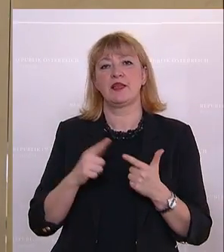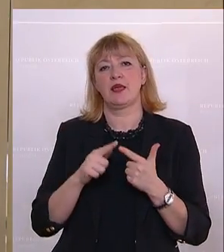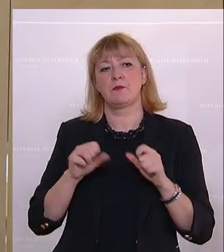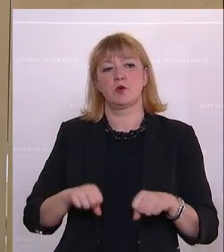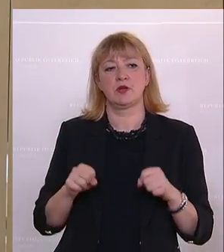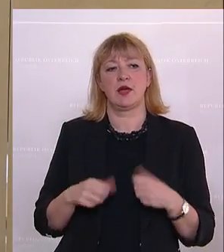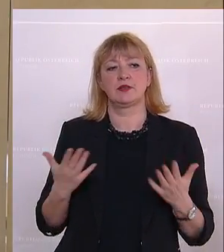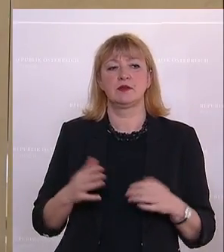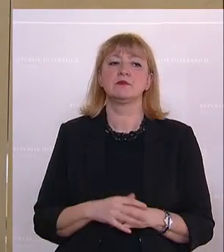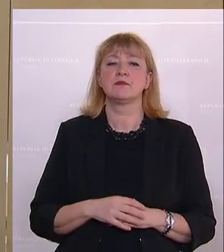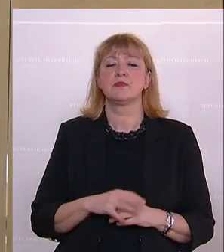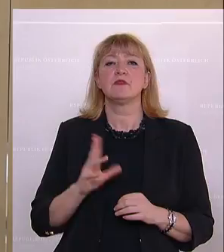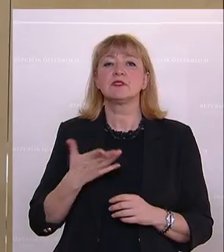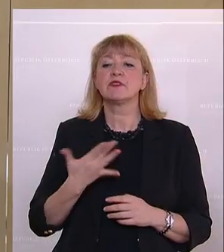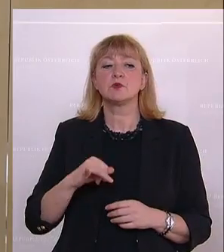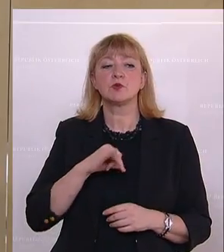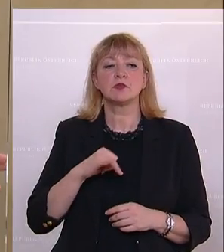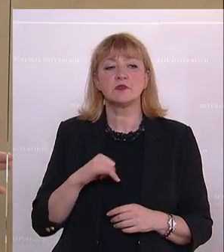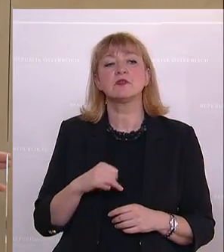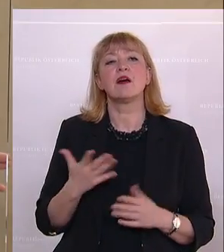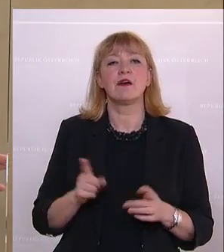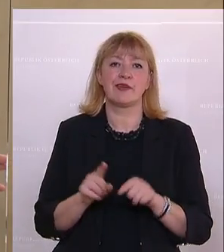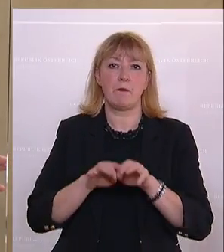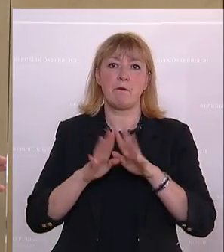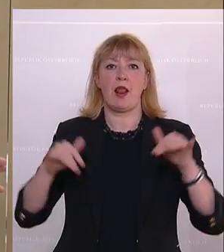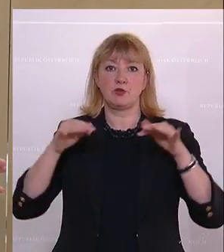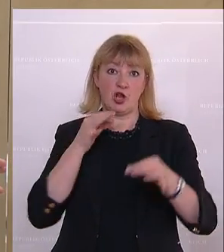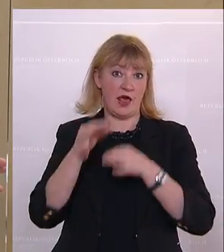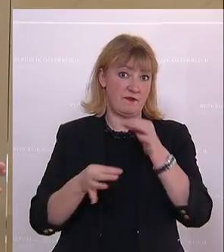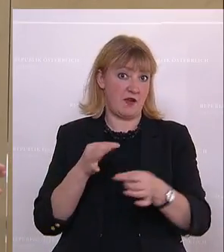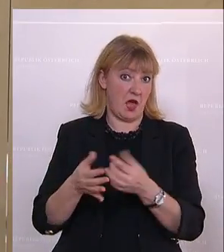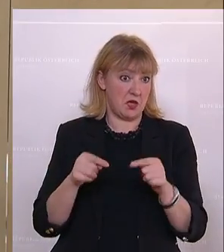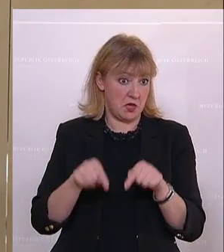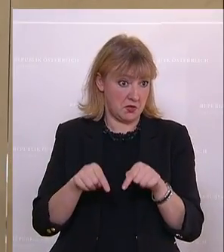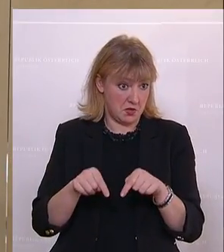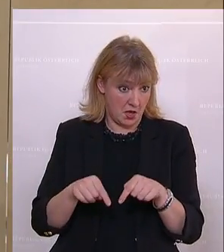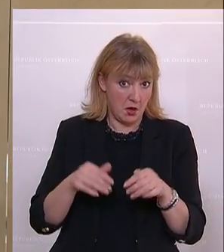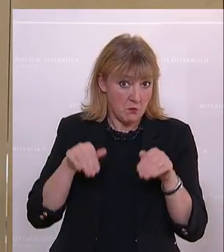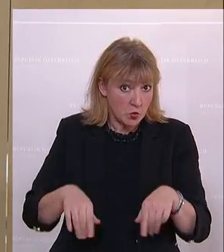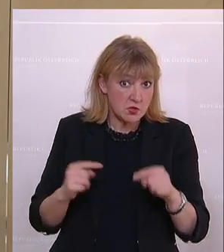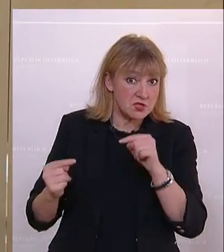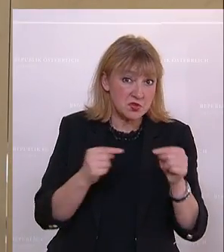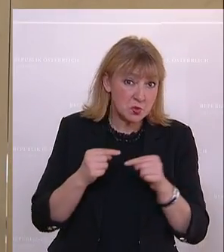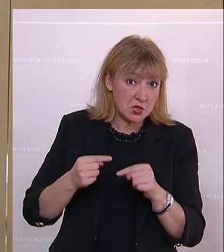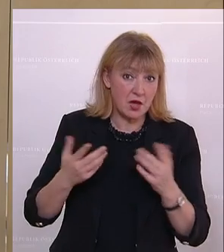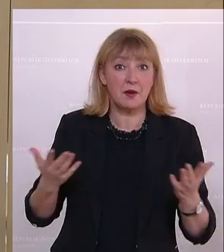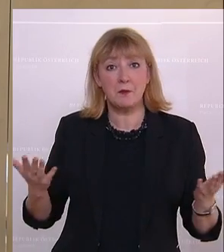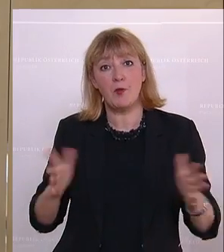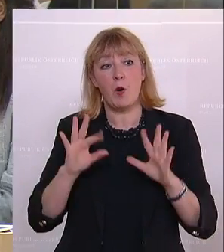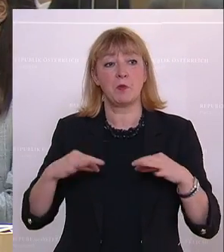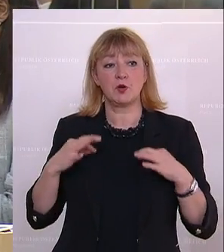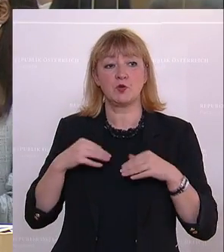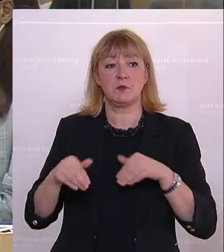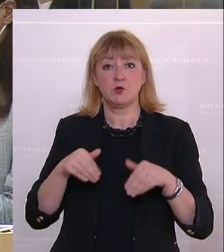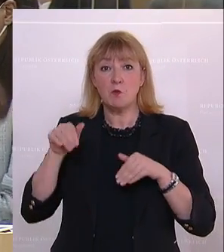ist natürlich, ob man alles, was uns interessiert, gleich über den Weg einer parlamentarischen Anfrage hier im Parlament auch diskutieren müssen oder Gesundheitsminister